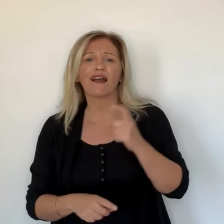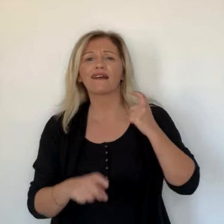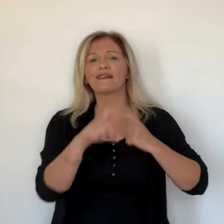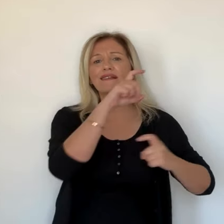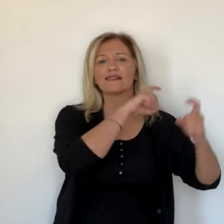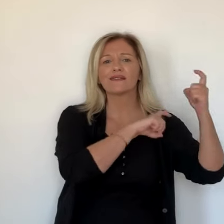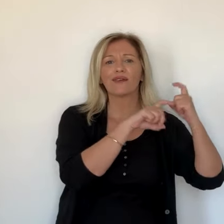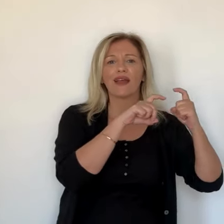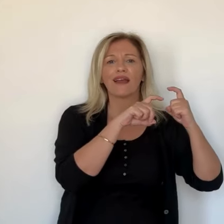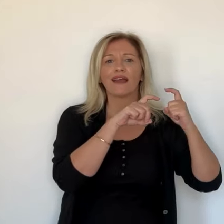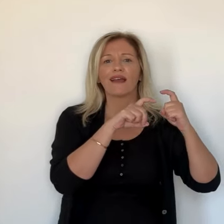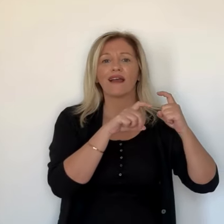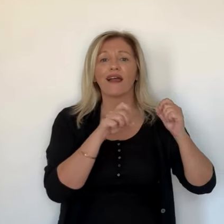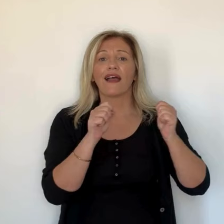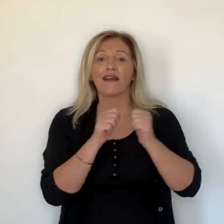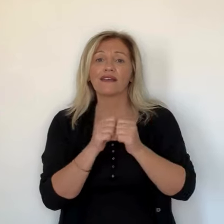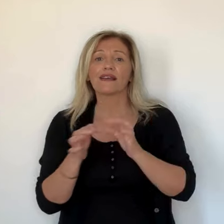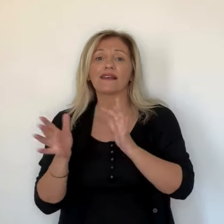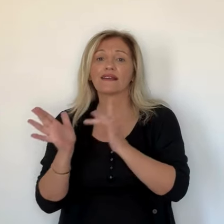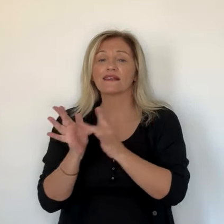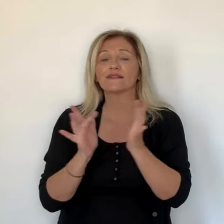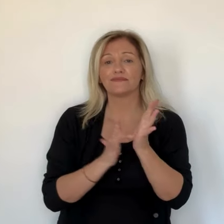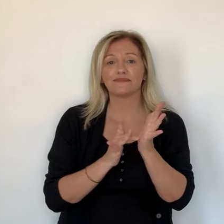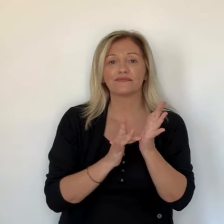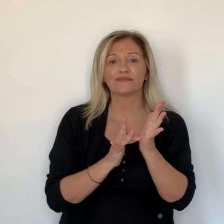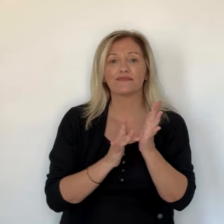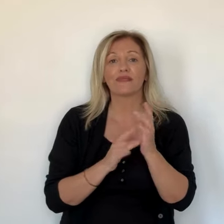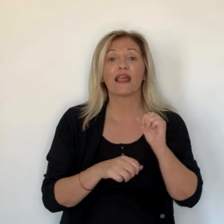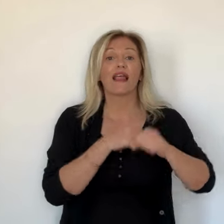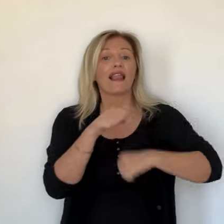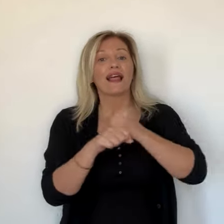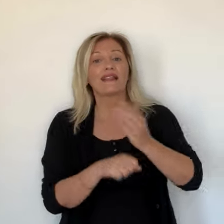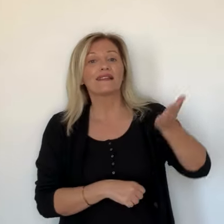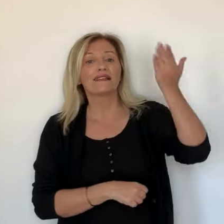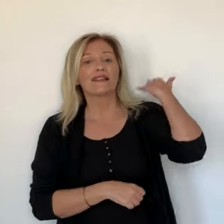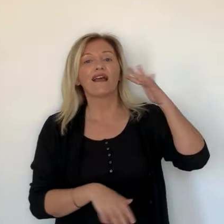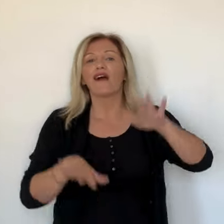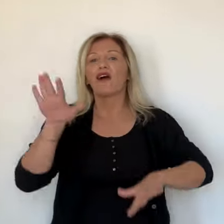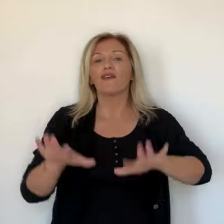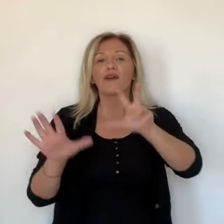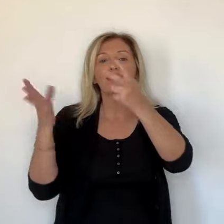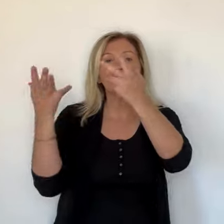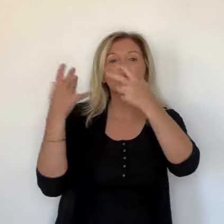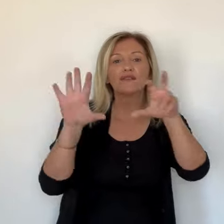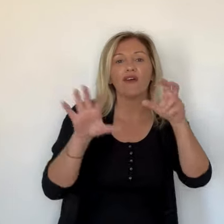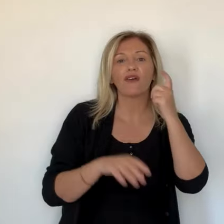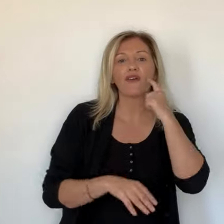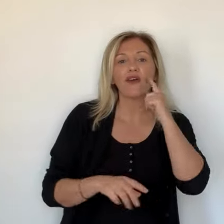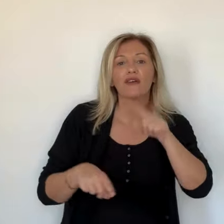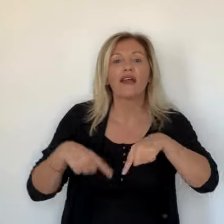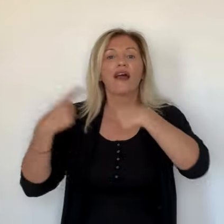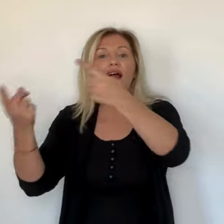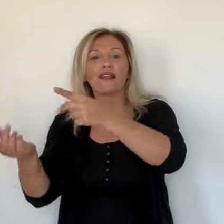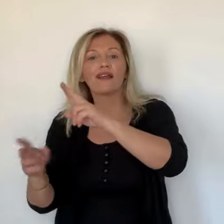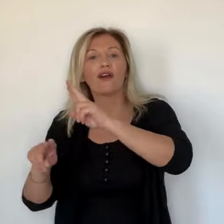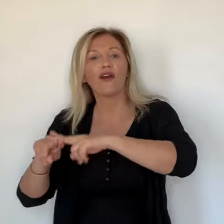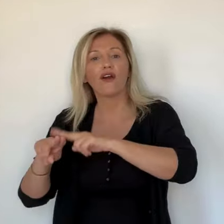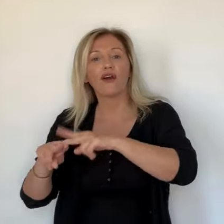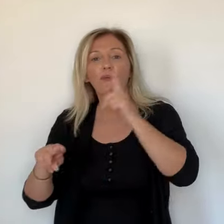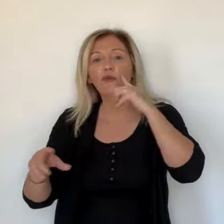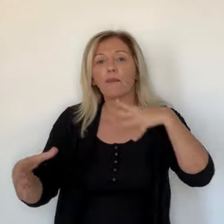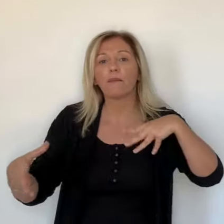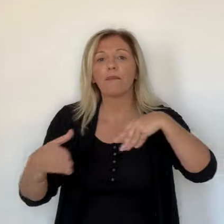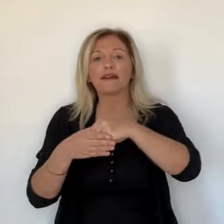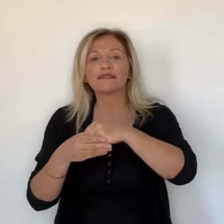catholicisme, qui a aussi des pratiques religieuses spécifiques. La ferveur des quelques huisses en Corse l'an dernier, qui avait fait le déplacement